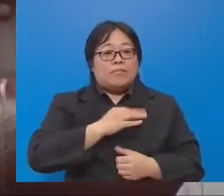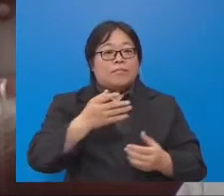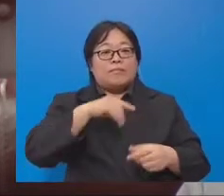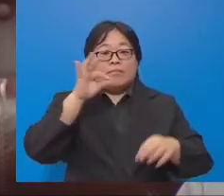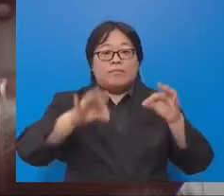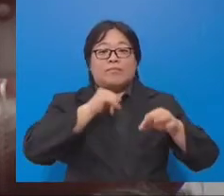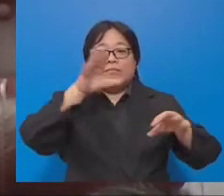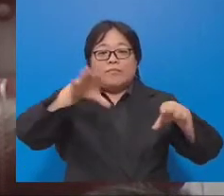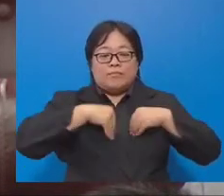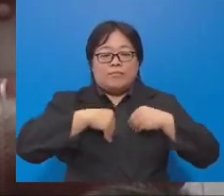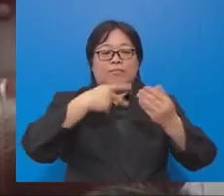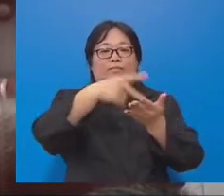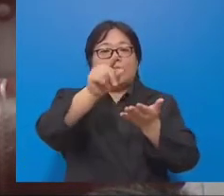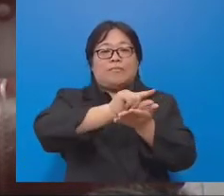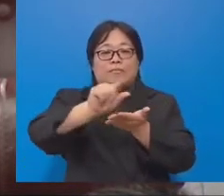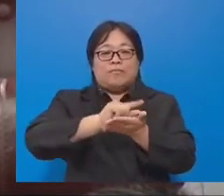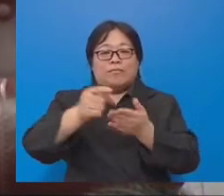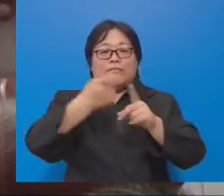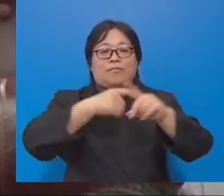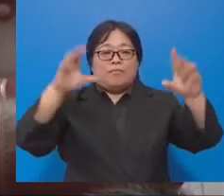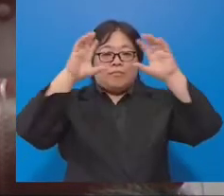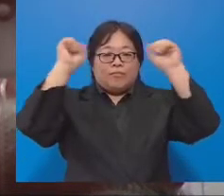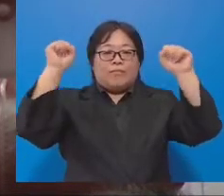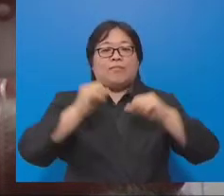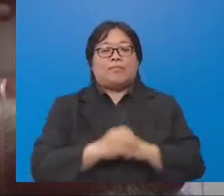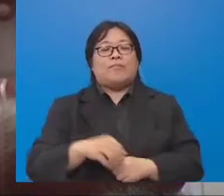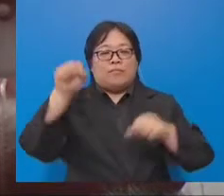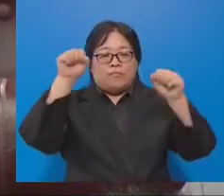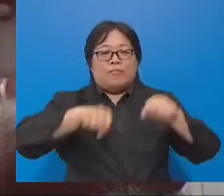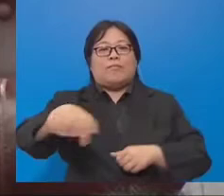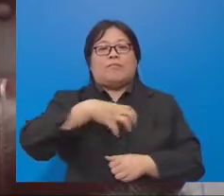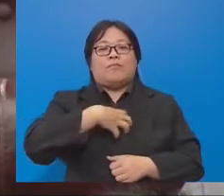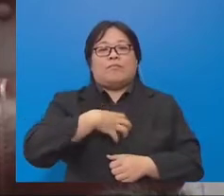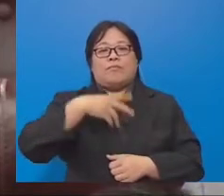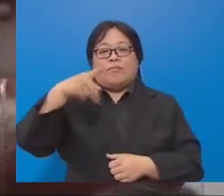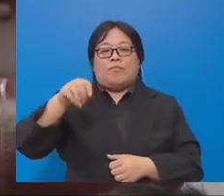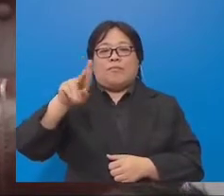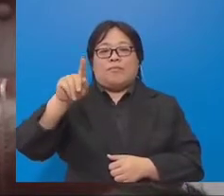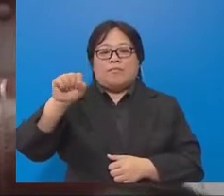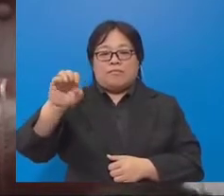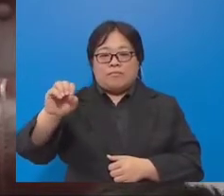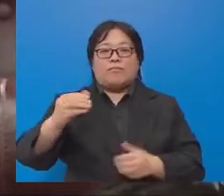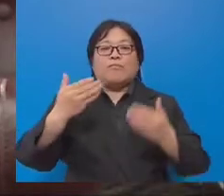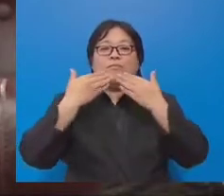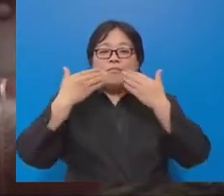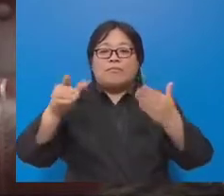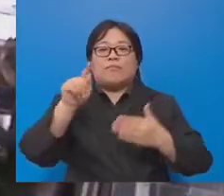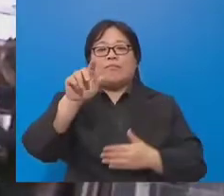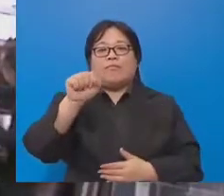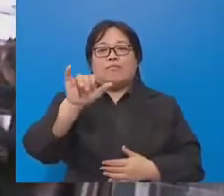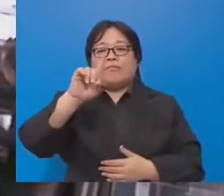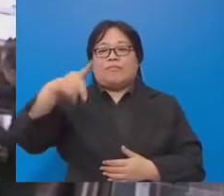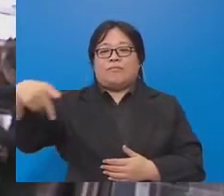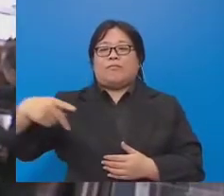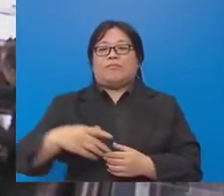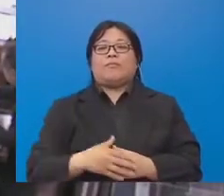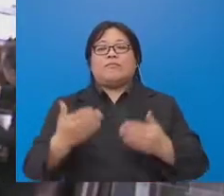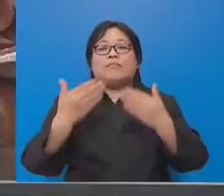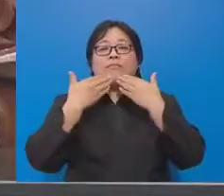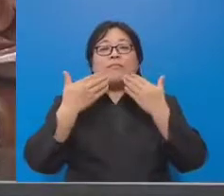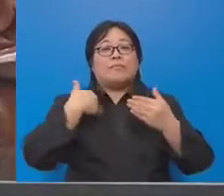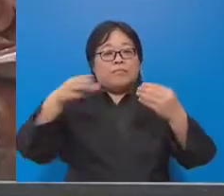menerima pembayaran gaji oleh majikan, mereka boleh membuat aduan kepada perkeso. Terima kasih Tansi yang dipertua. Terima kasih Ya Mbak Menteri.